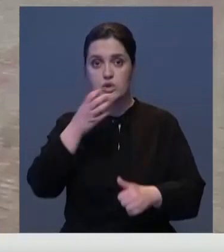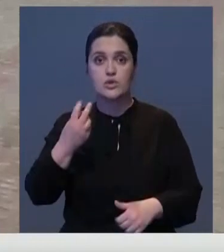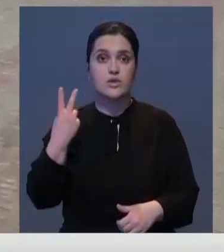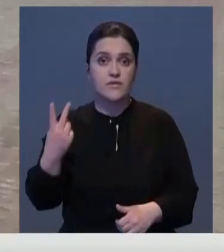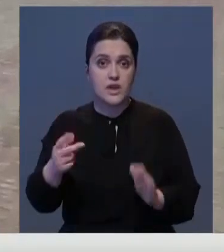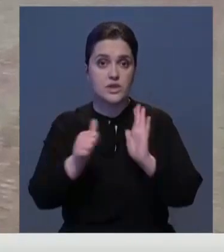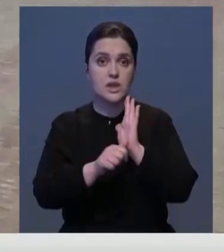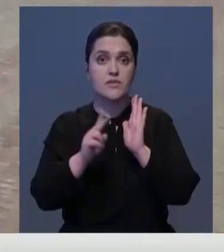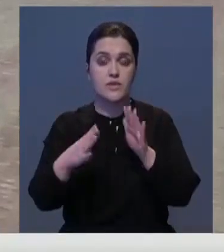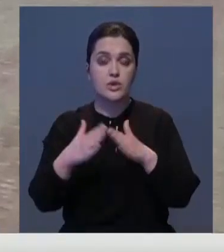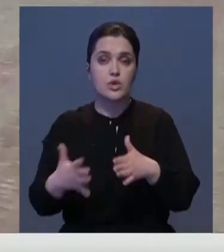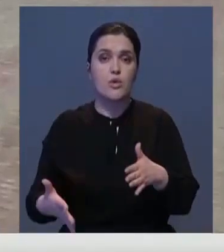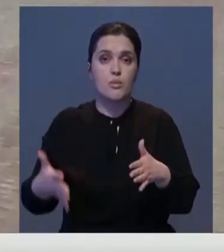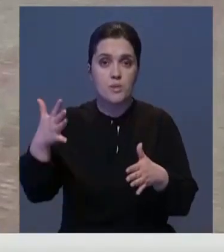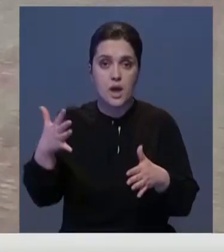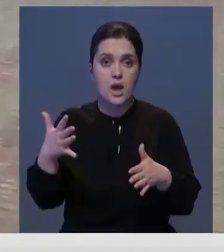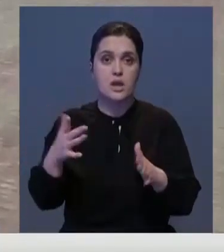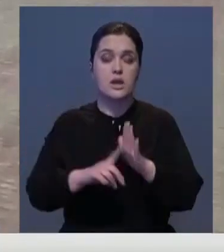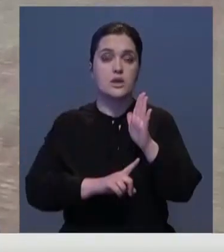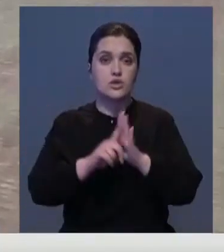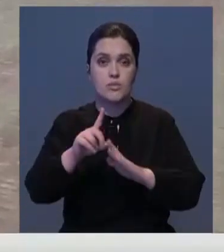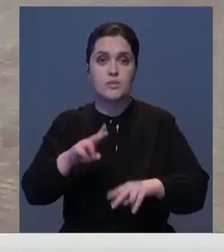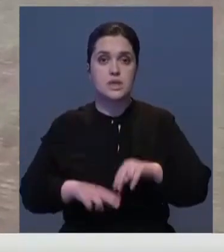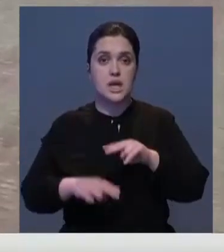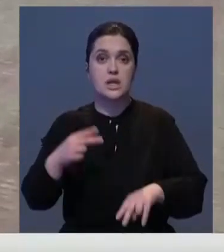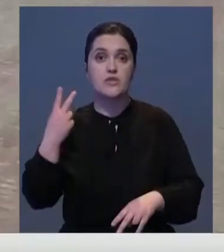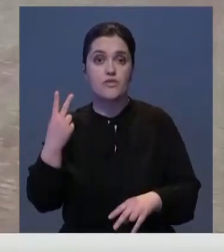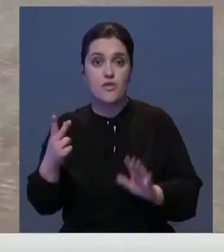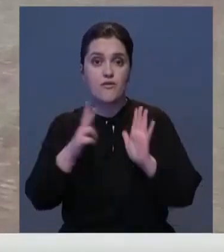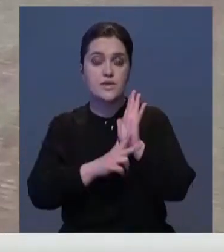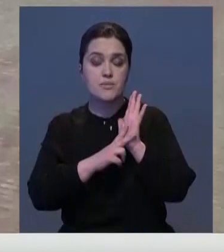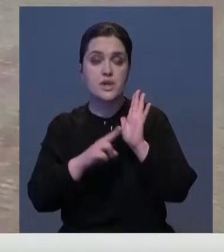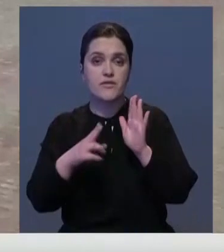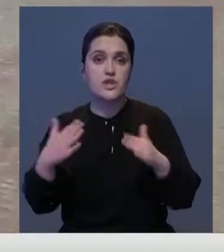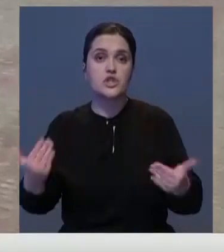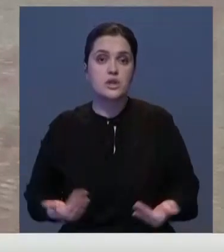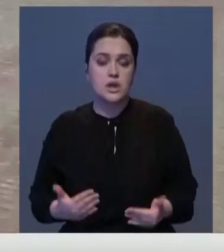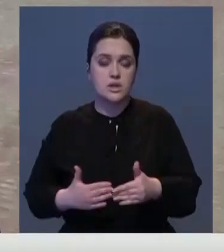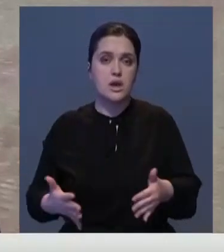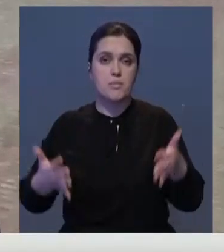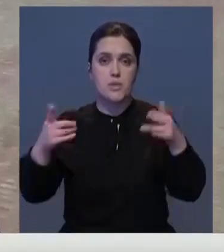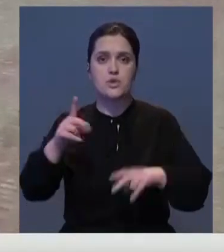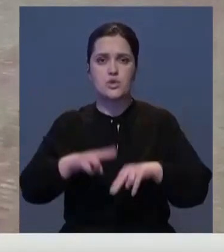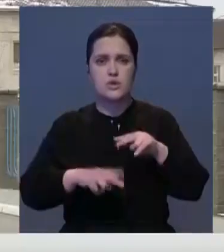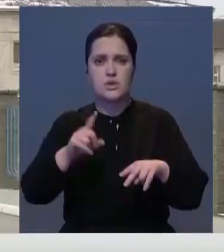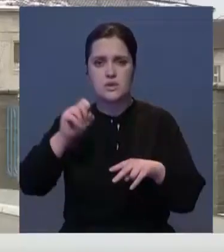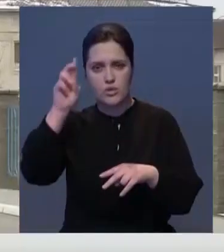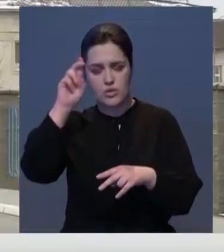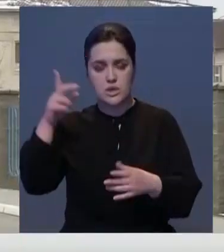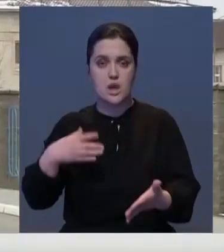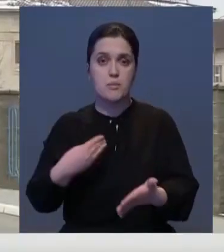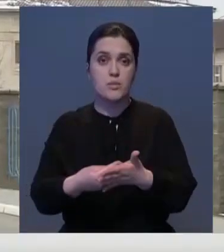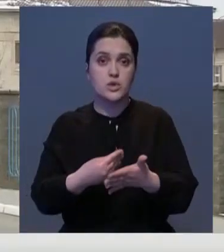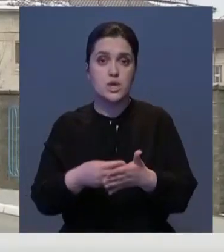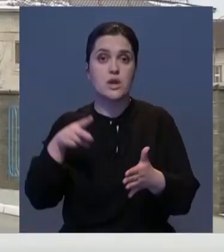дома мы закончим. Начнем в этом году строительство двух 80-квартирных жилых домов. Эти дома строятся за счет республиканского бюджета. К